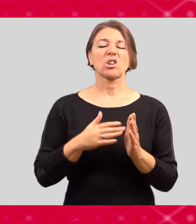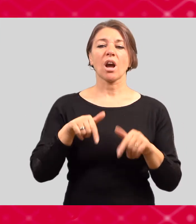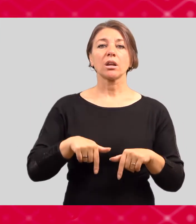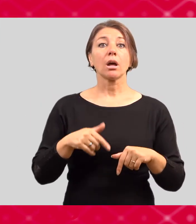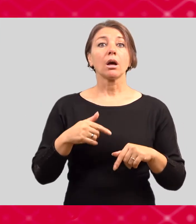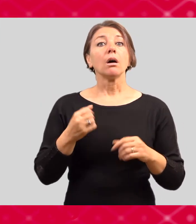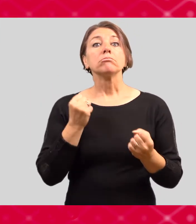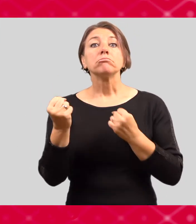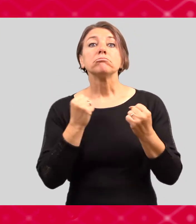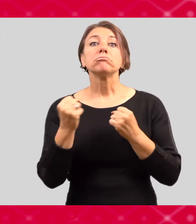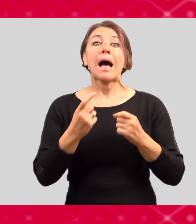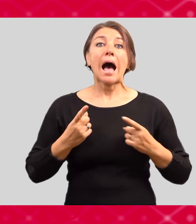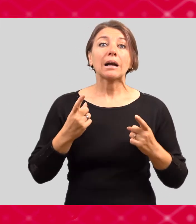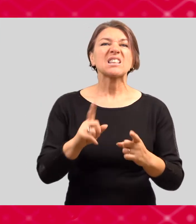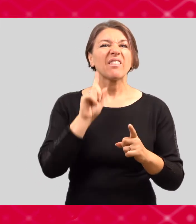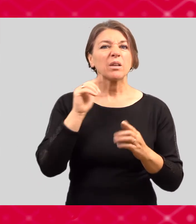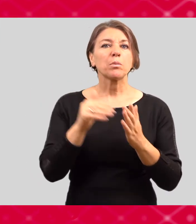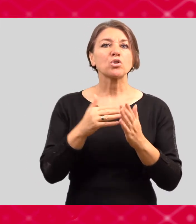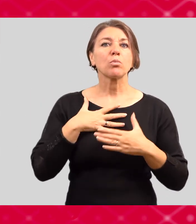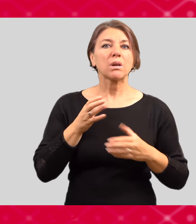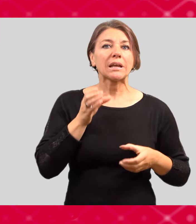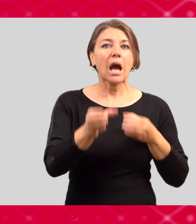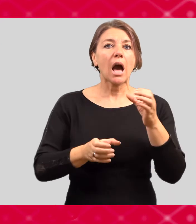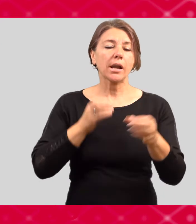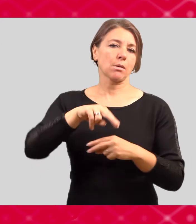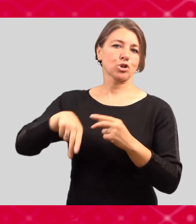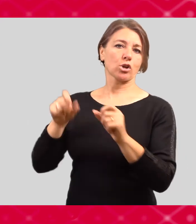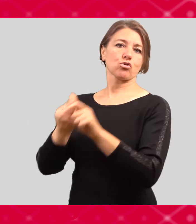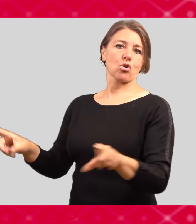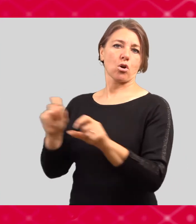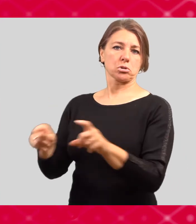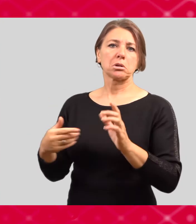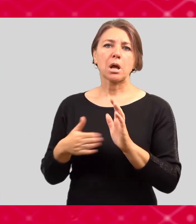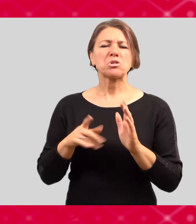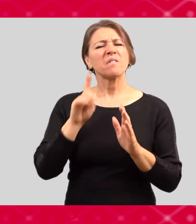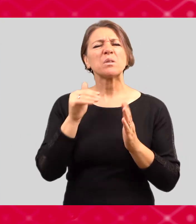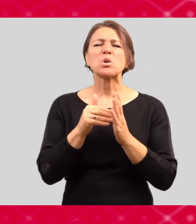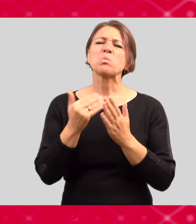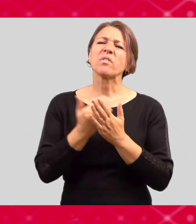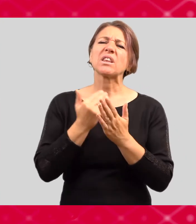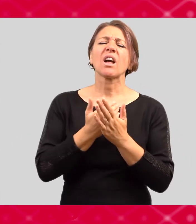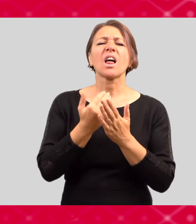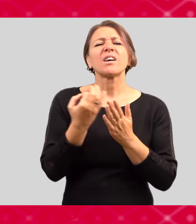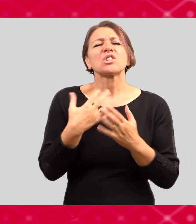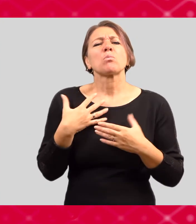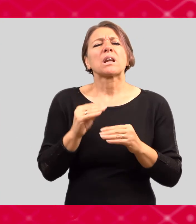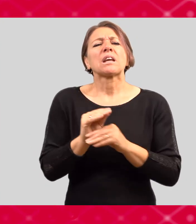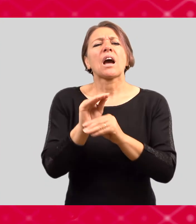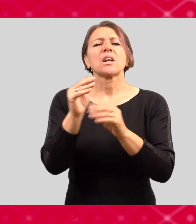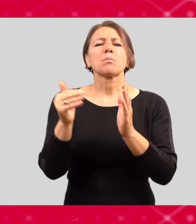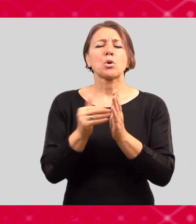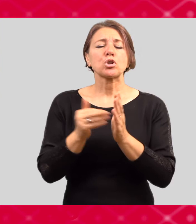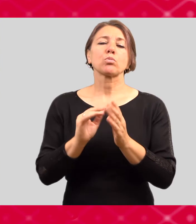pořádá UK Point nebo i na pracovní místa, která jsou v UK Pointu. Takže pokud máte zájem o přivídělek, určitě se nechte